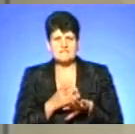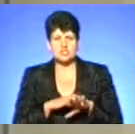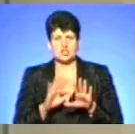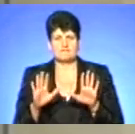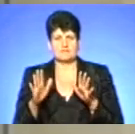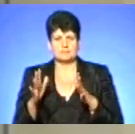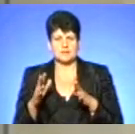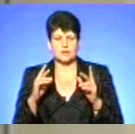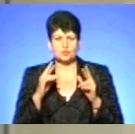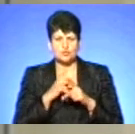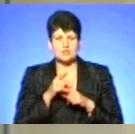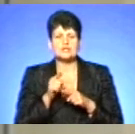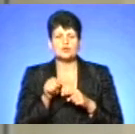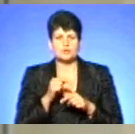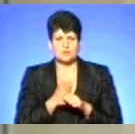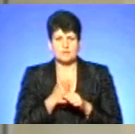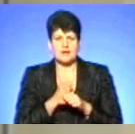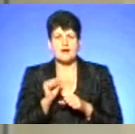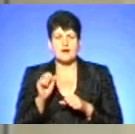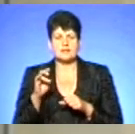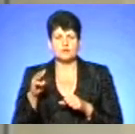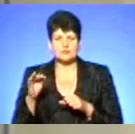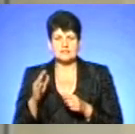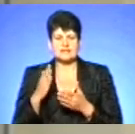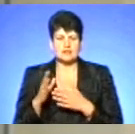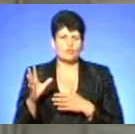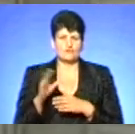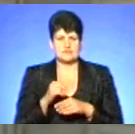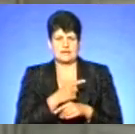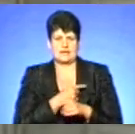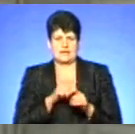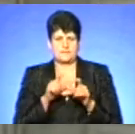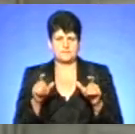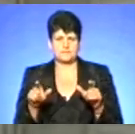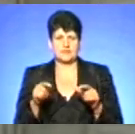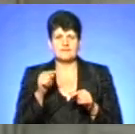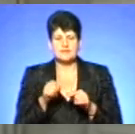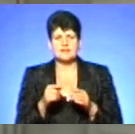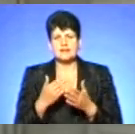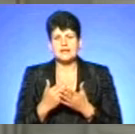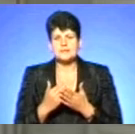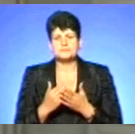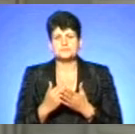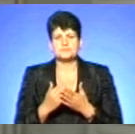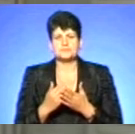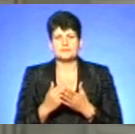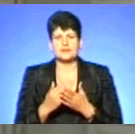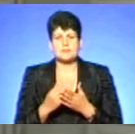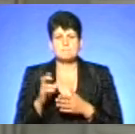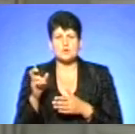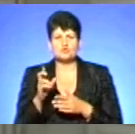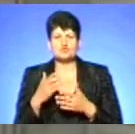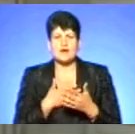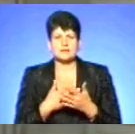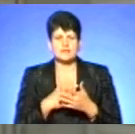випадки, які лише тоді вводиться антитоксин, але антоксин є в всіх лікувальних закладах. Антитоксин сам по собі є біологічно активною